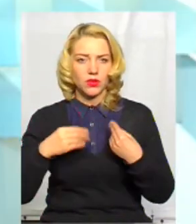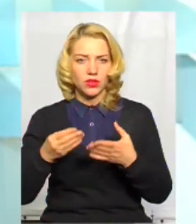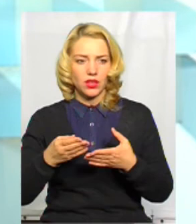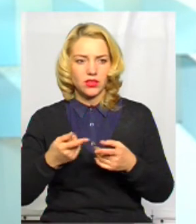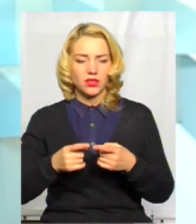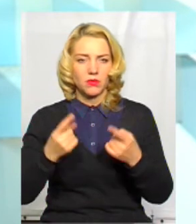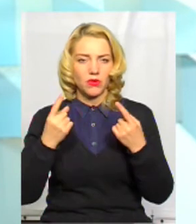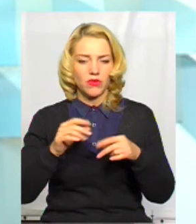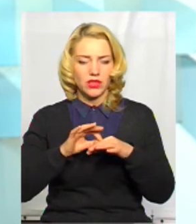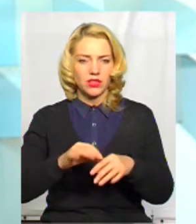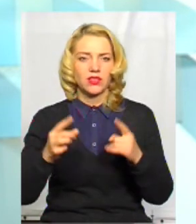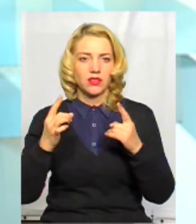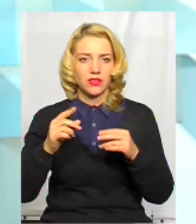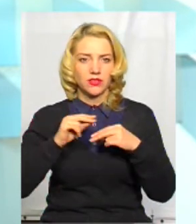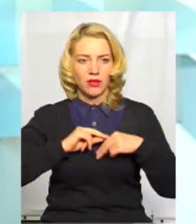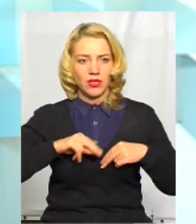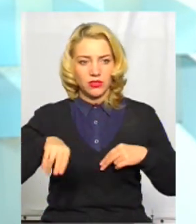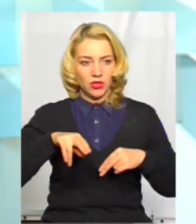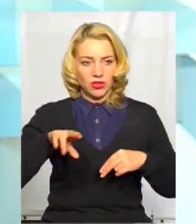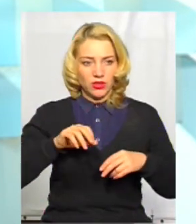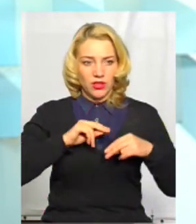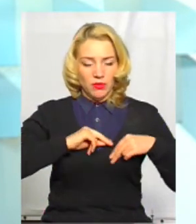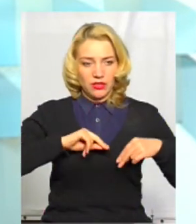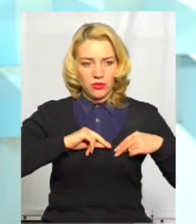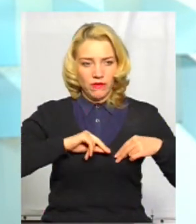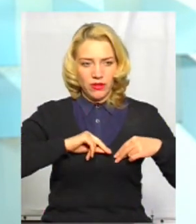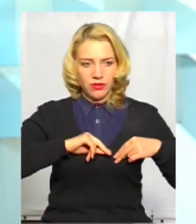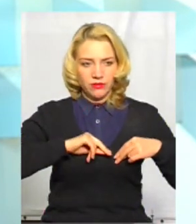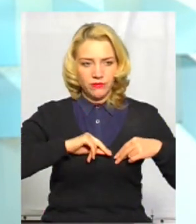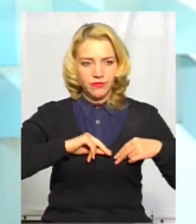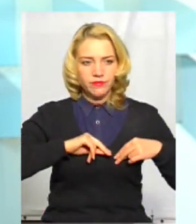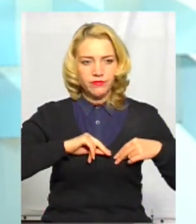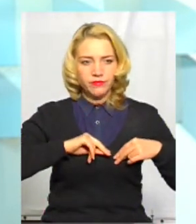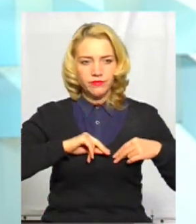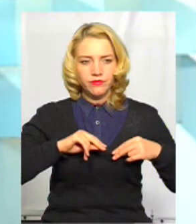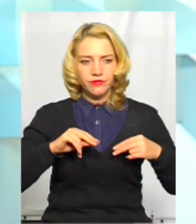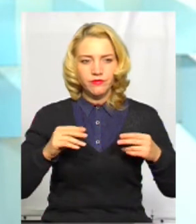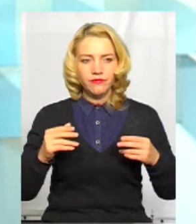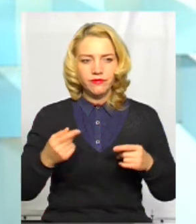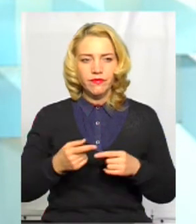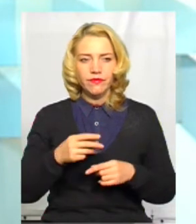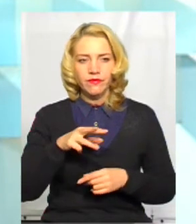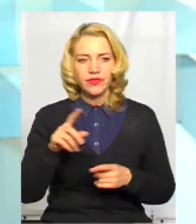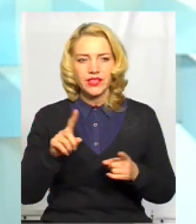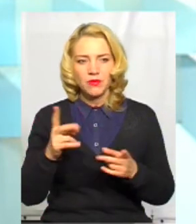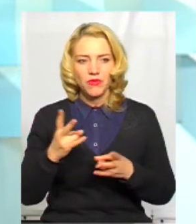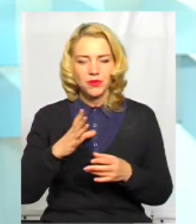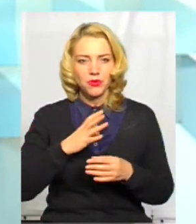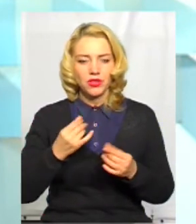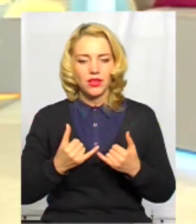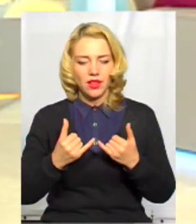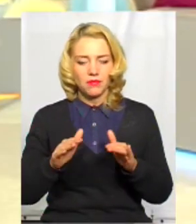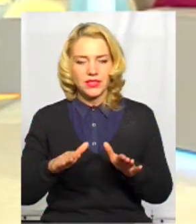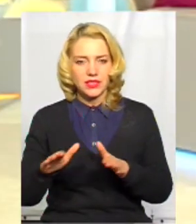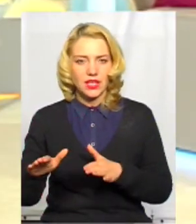проведена титанічна праця по відношенню до відпрацювання тих основних меж, в яких мають існувати нові об'єднані територіальні громади.